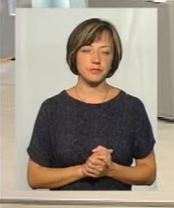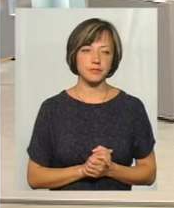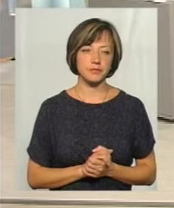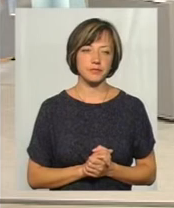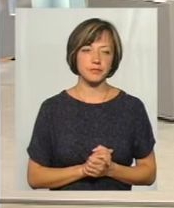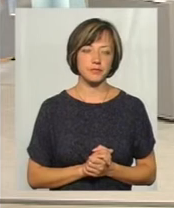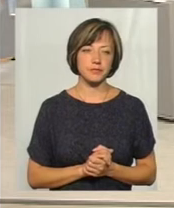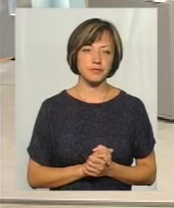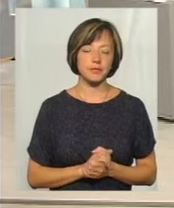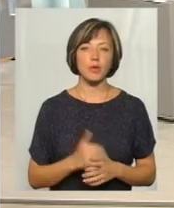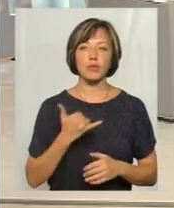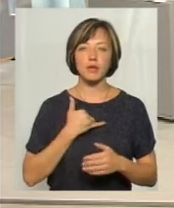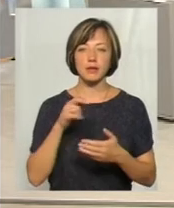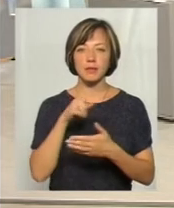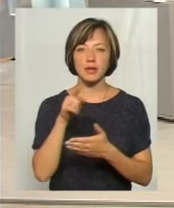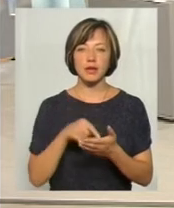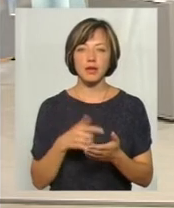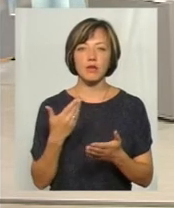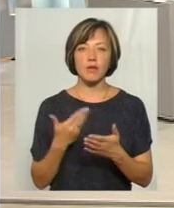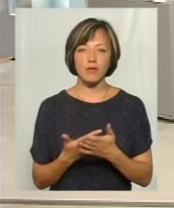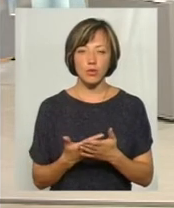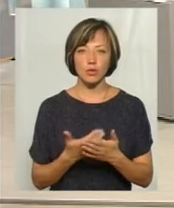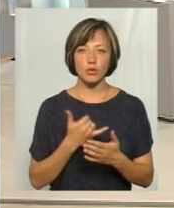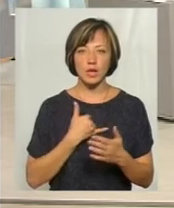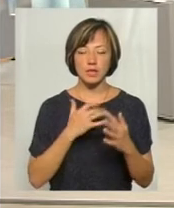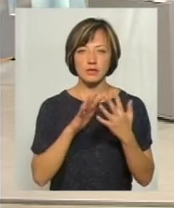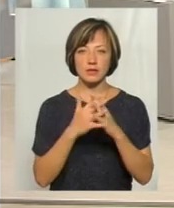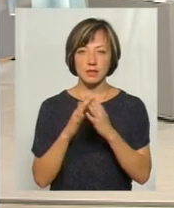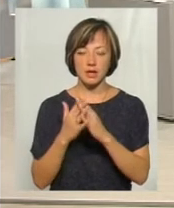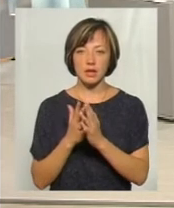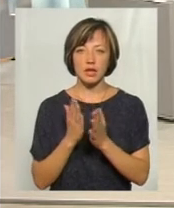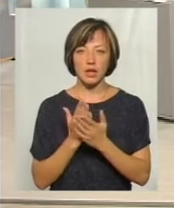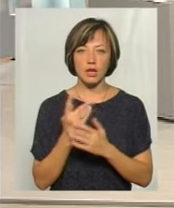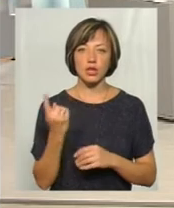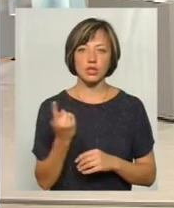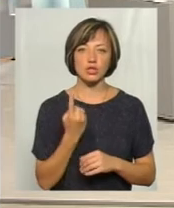Моя питання. У нас в кузьках, у є відчинники.